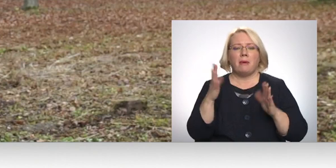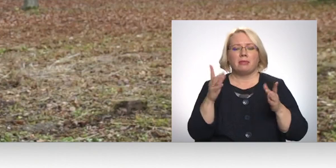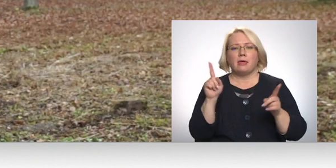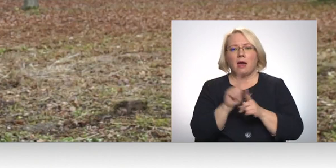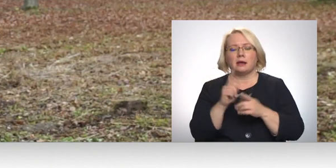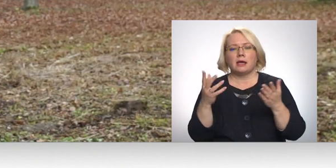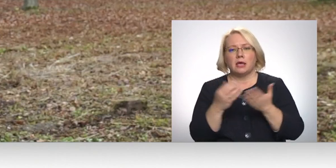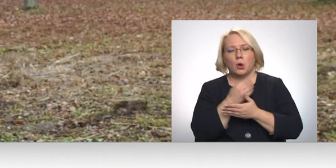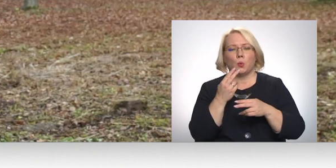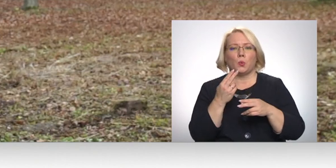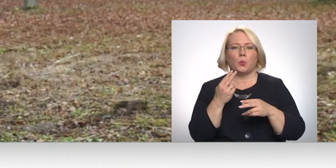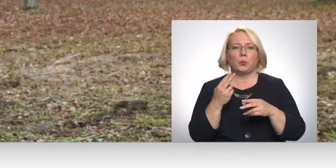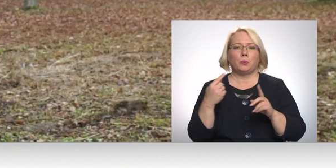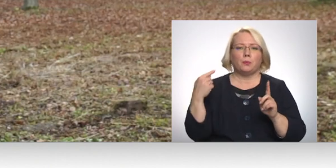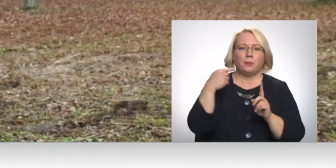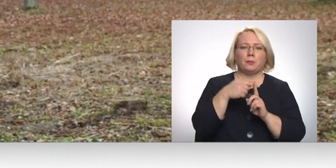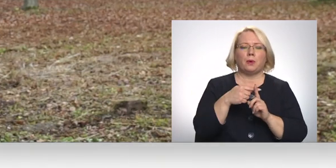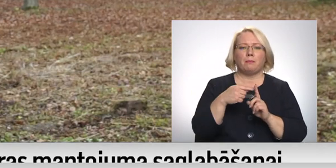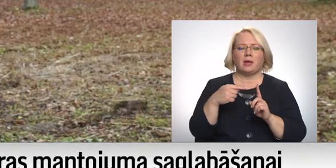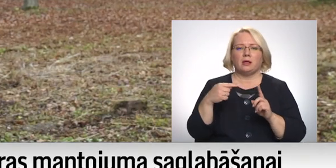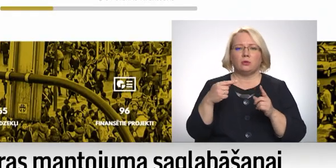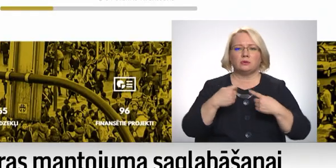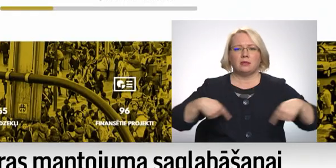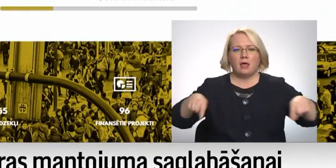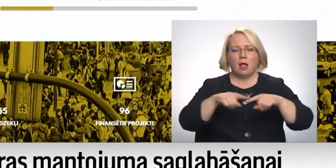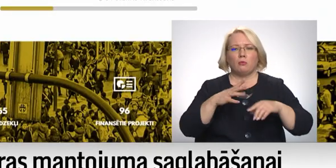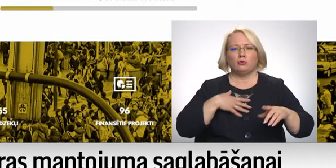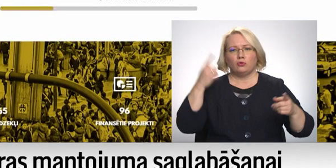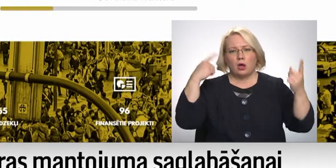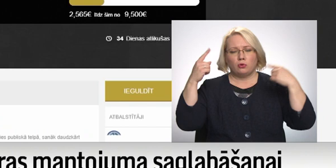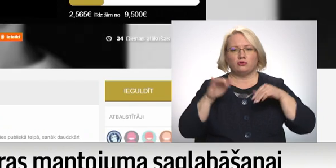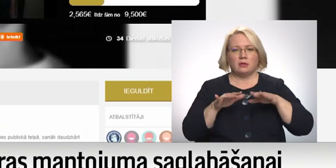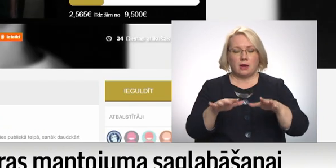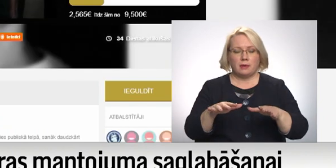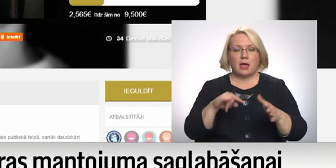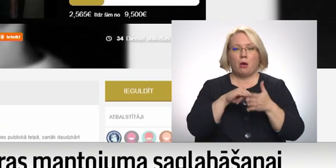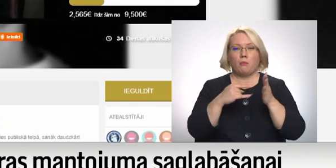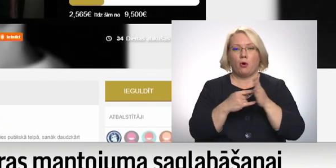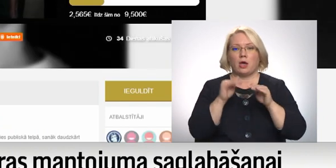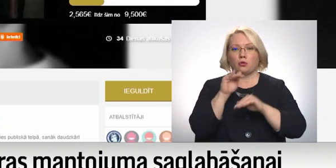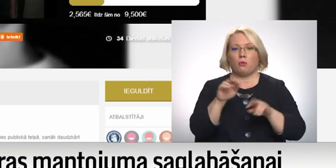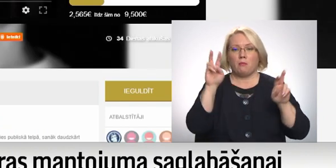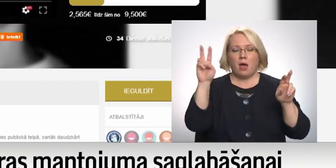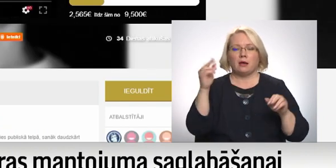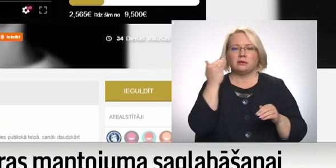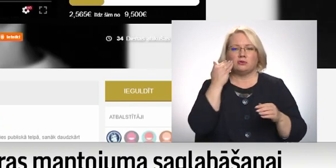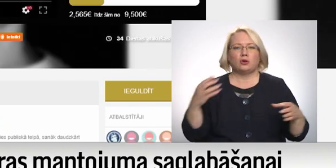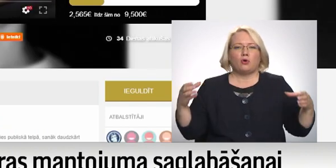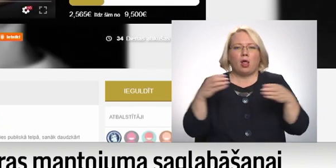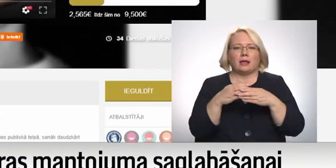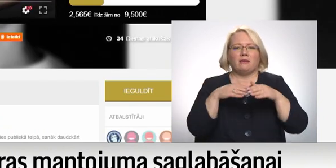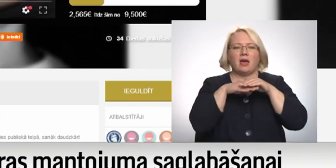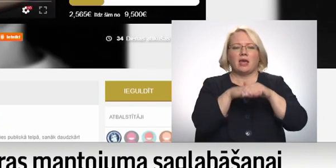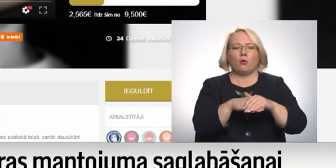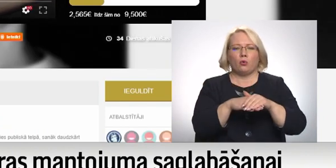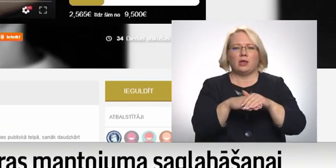telpu mūsu radošajai darbībai. Projekta banka ir Latvijā bāzēta kolektīvā ieguldījuma platforma, kas